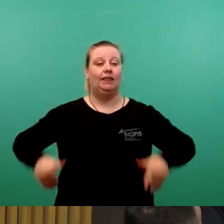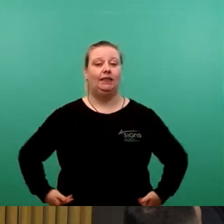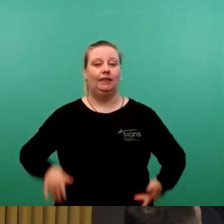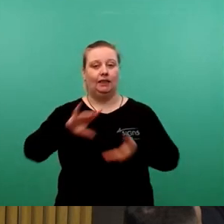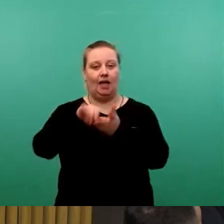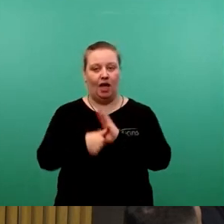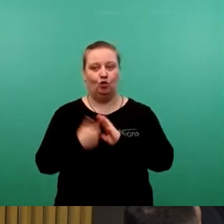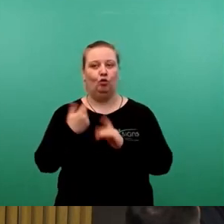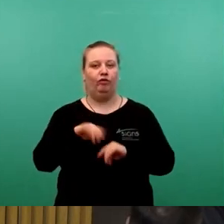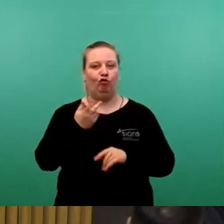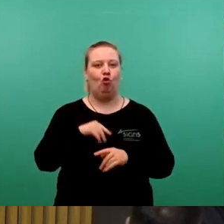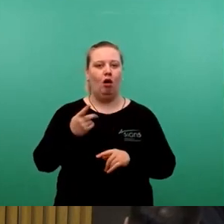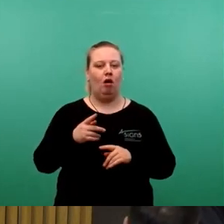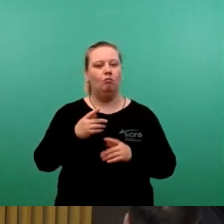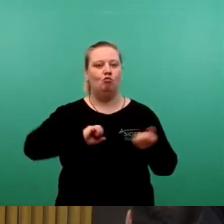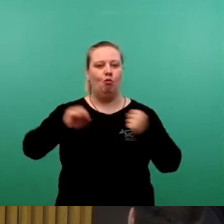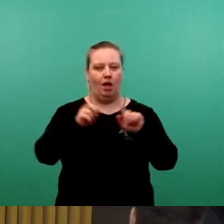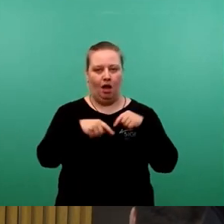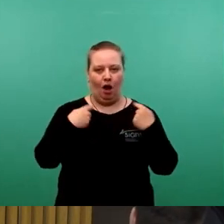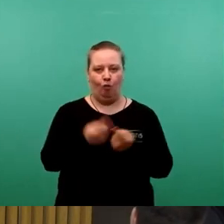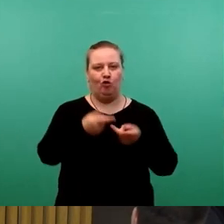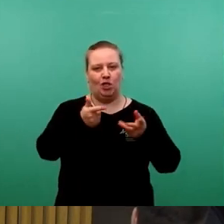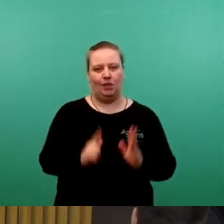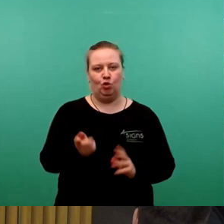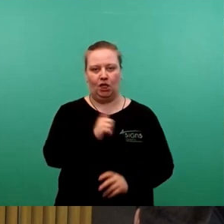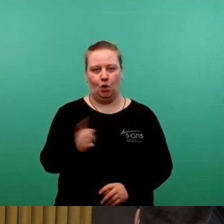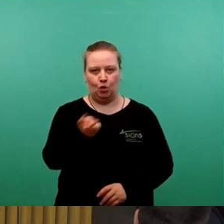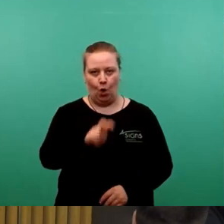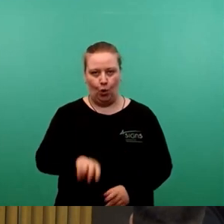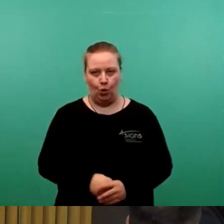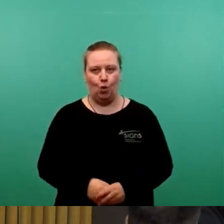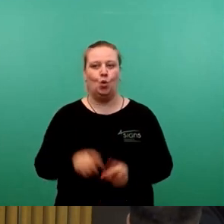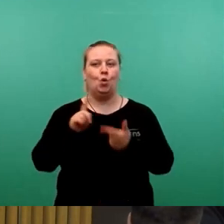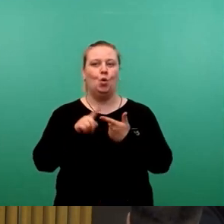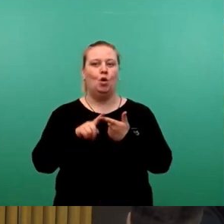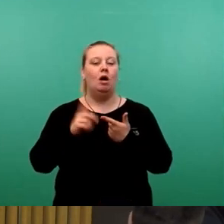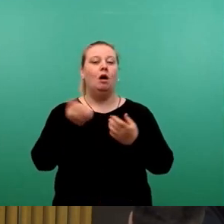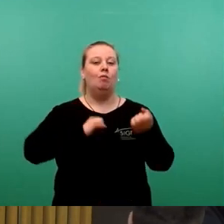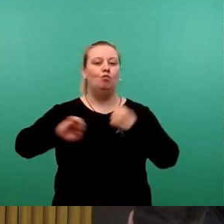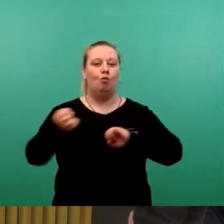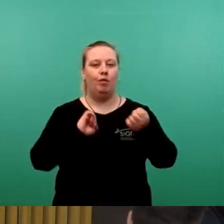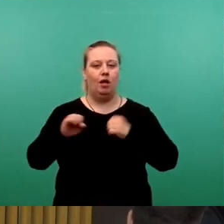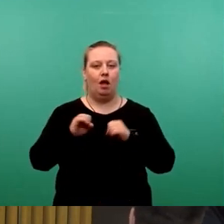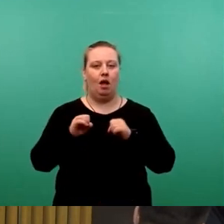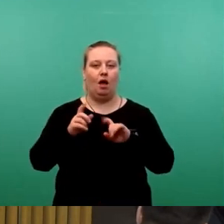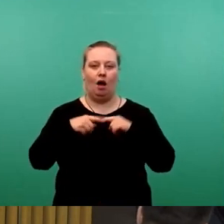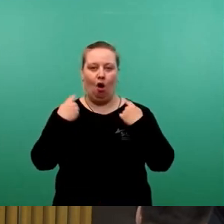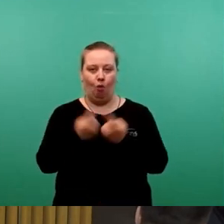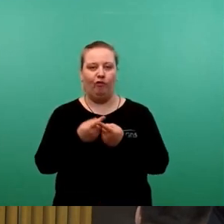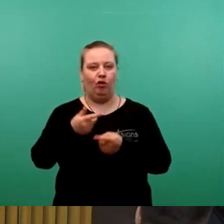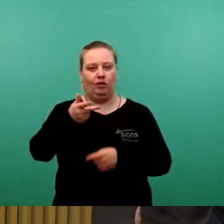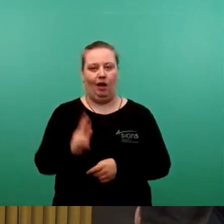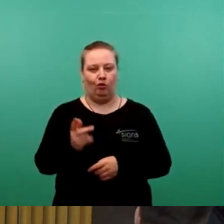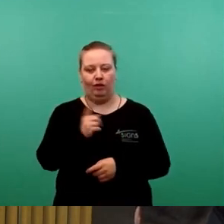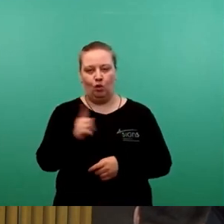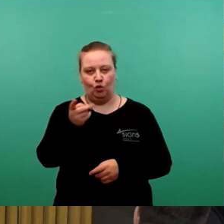und Anmietung der mobilen Raumeinheiten in Höhe von rund 700.000 Euro, die Ausstattung der mobilen Raumeinheiten mit rund 130.000 Euro und